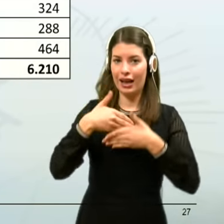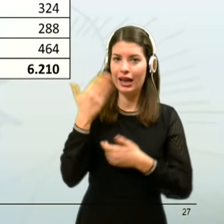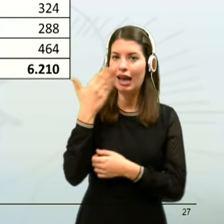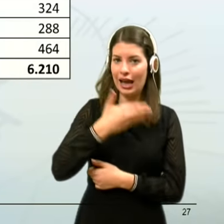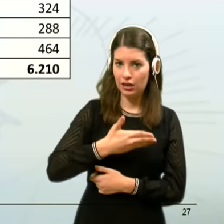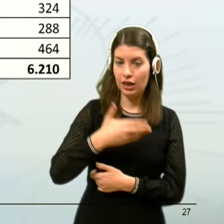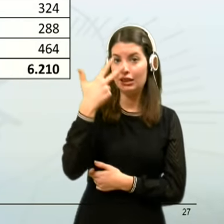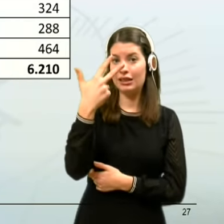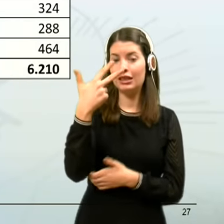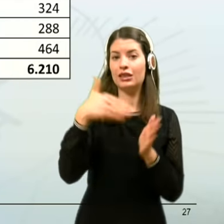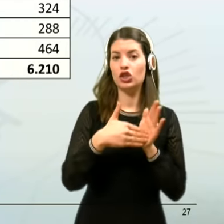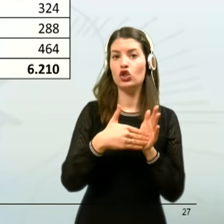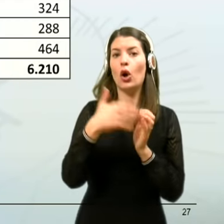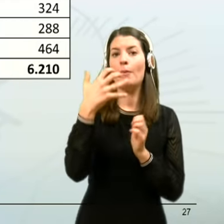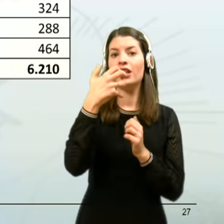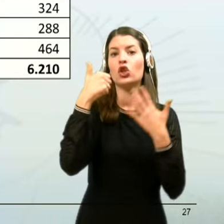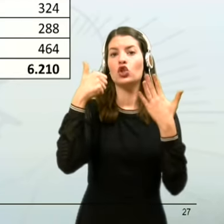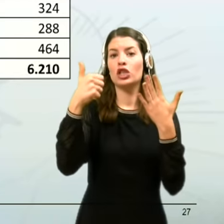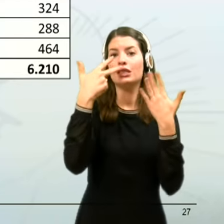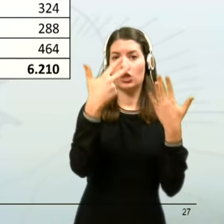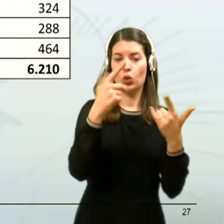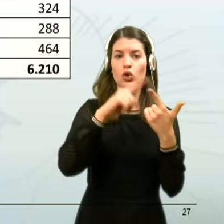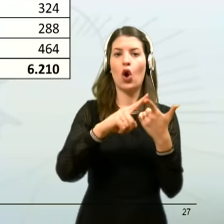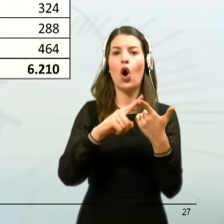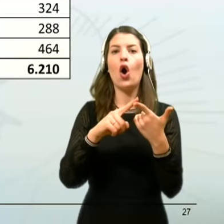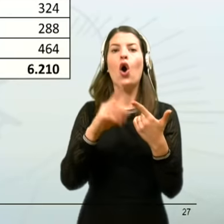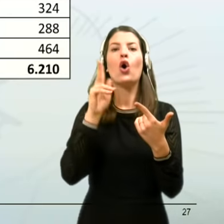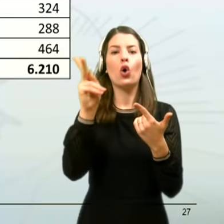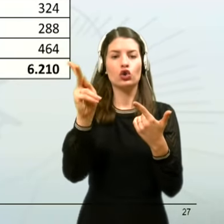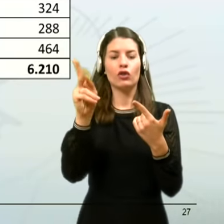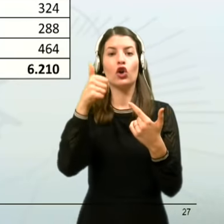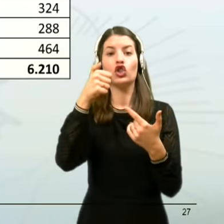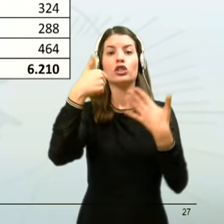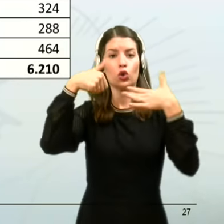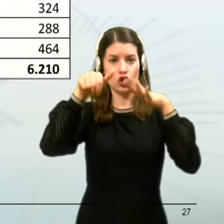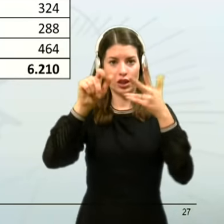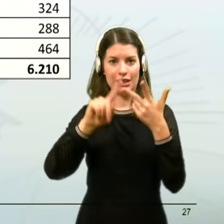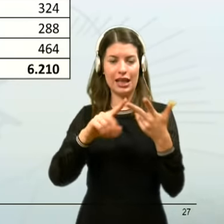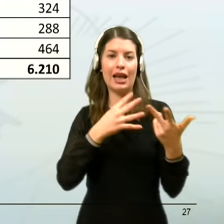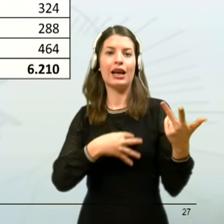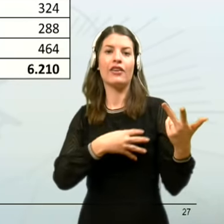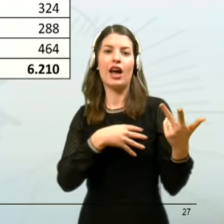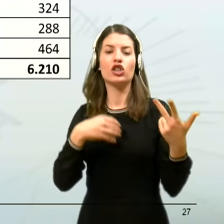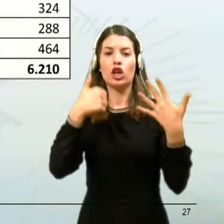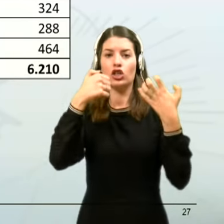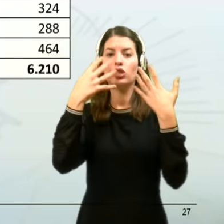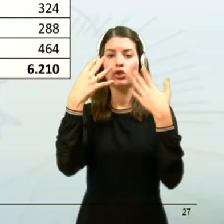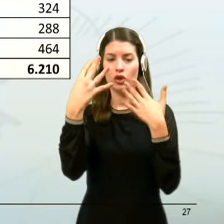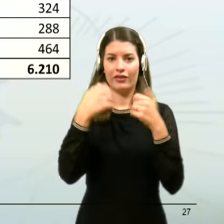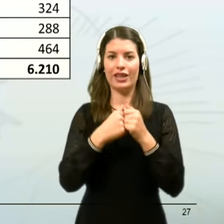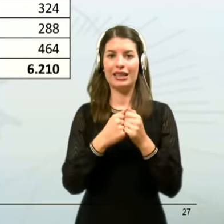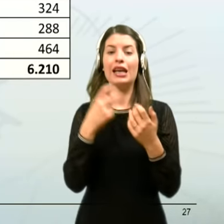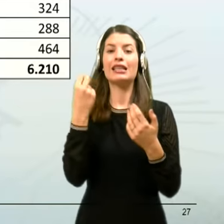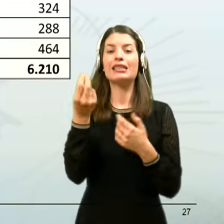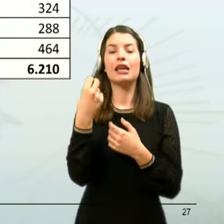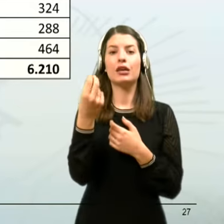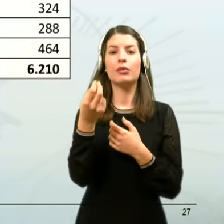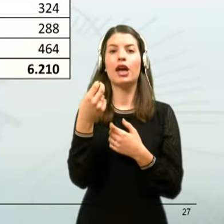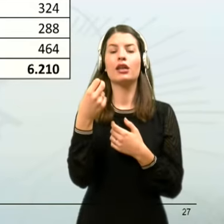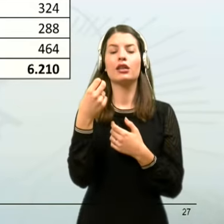3586, nato Kosova 616, Hrvaške 509, Srbije 423,